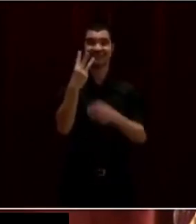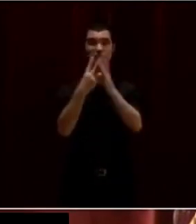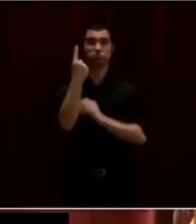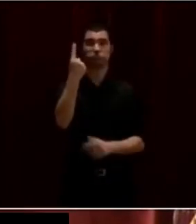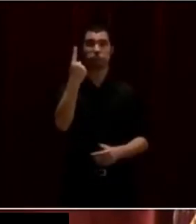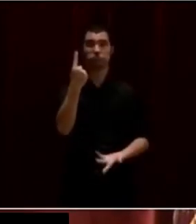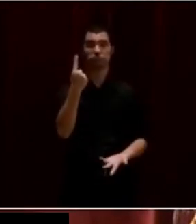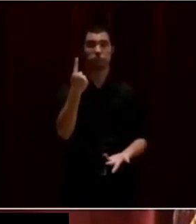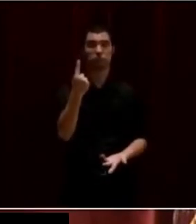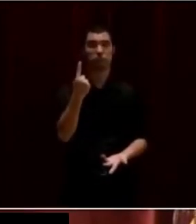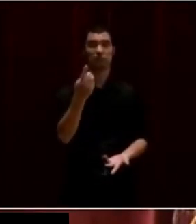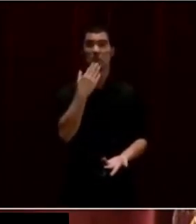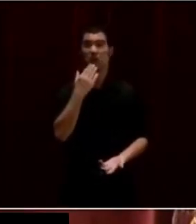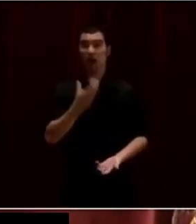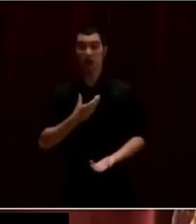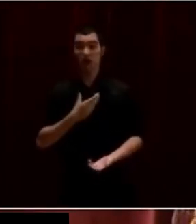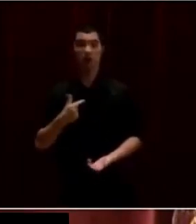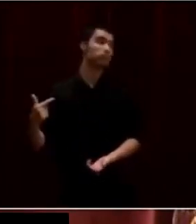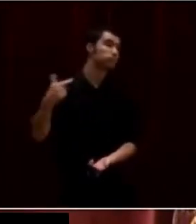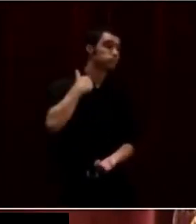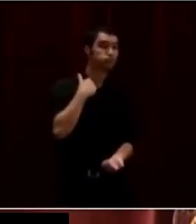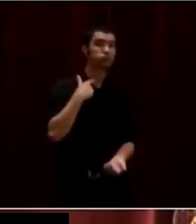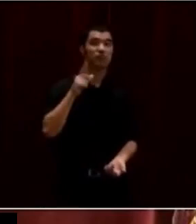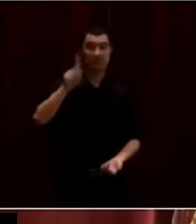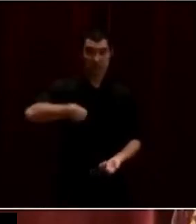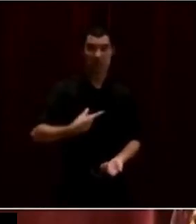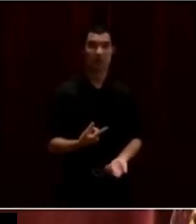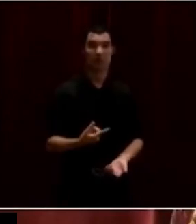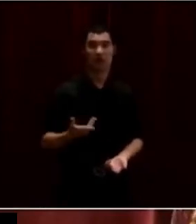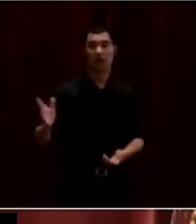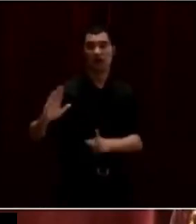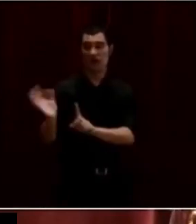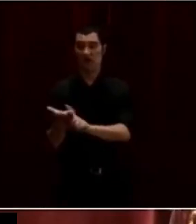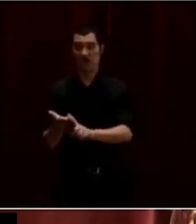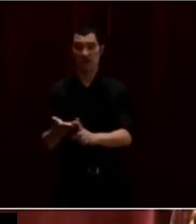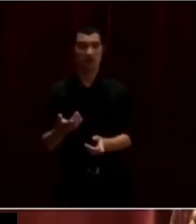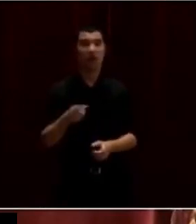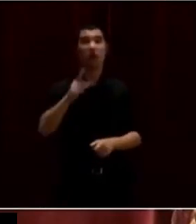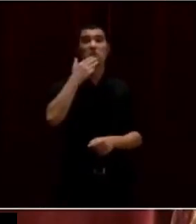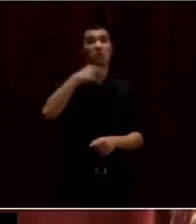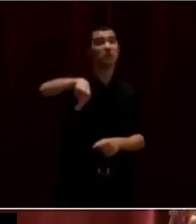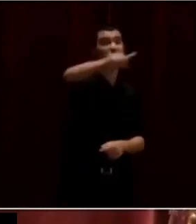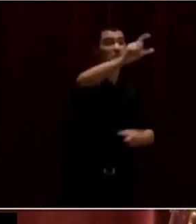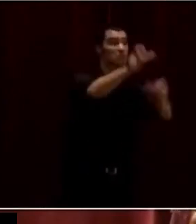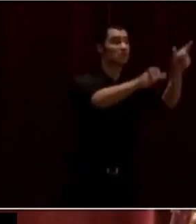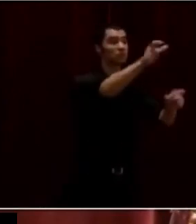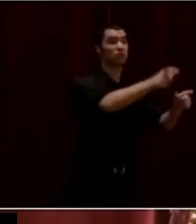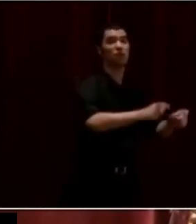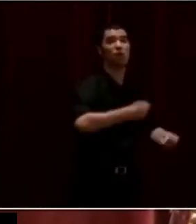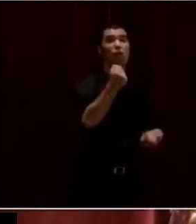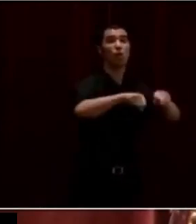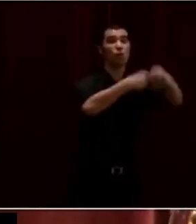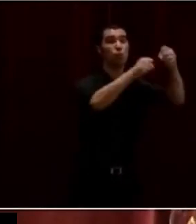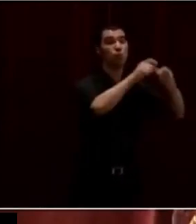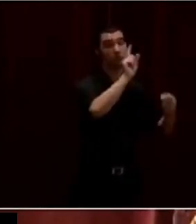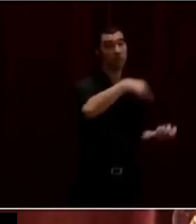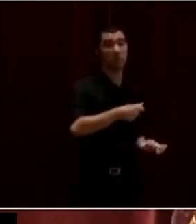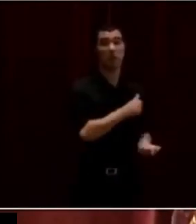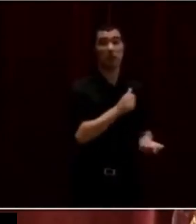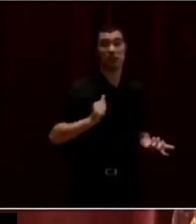Llavors, imagina que si s passat a l'Ajuntament, imagini les destrosses que haurà produït també a nivell de vehicles particulars. En resum, senyora consellera,